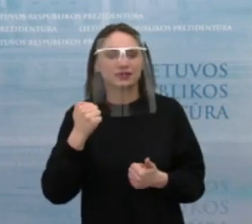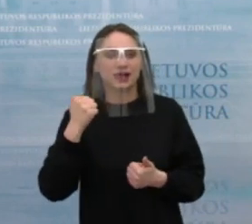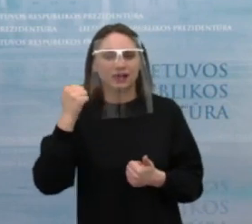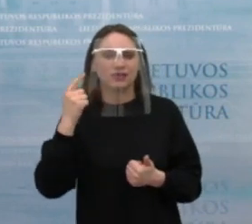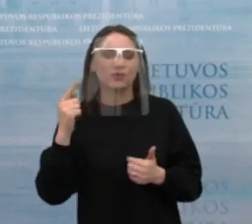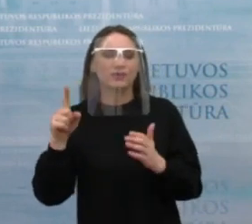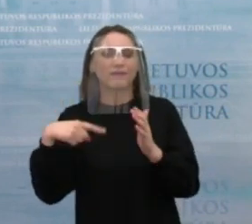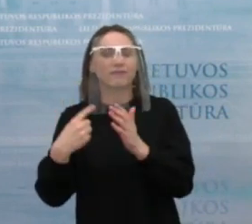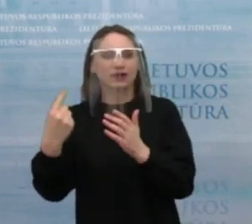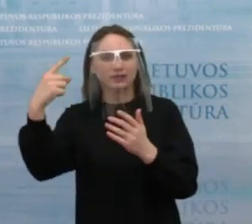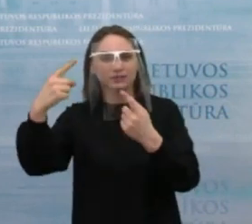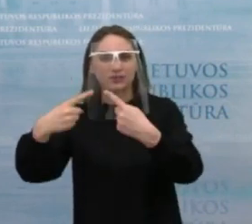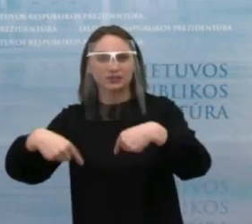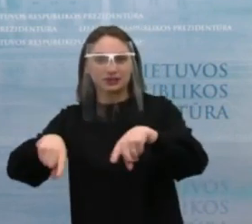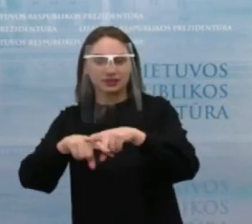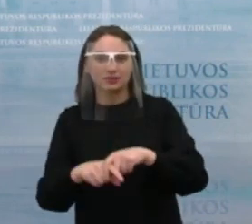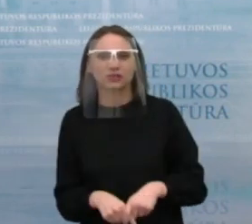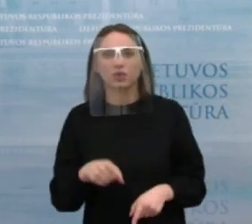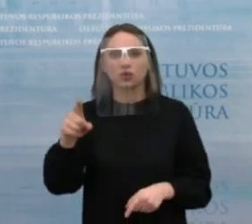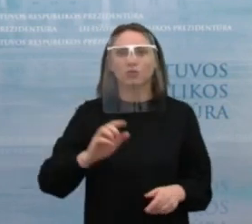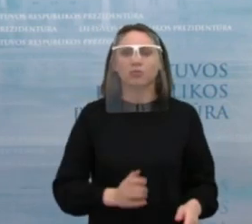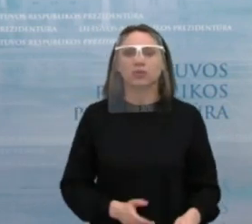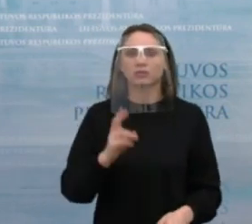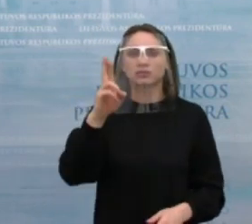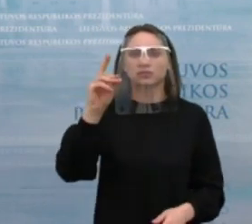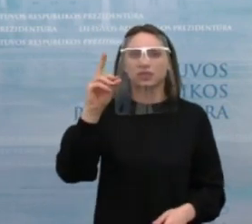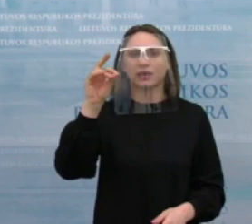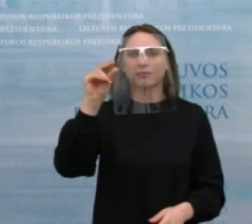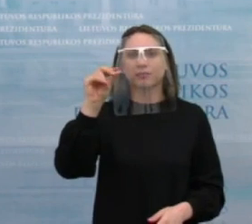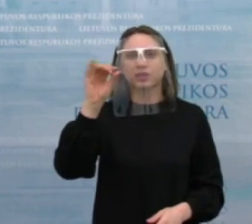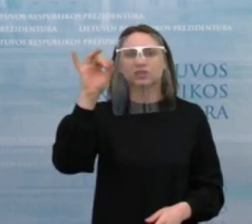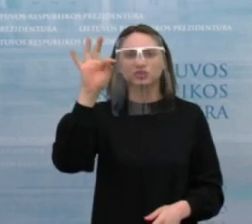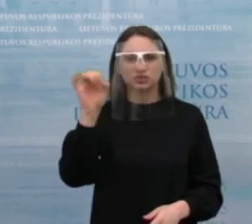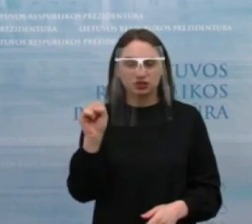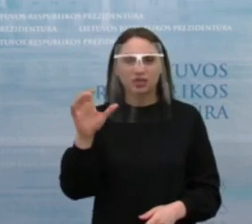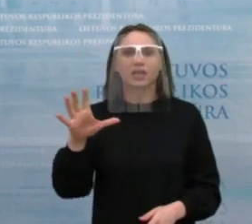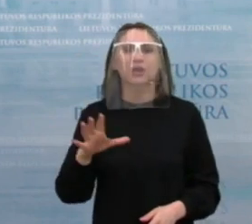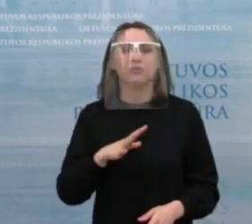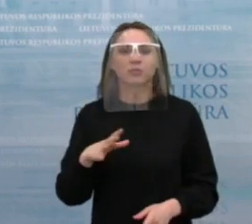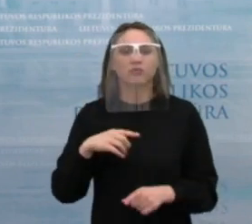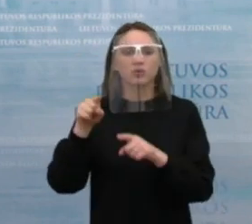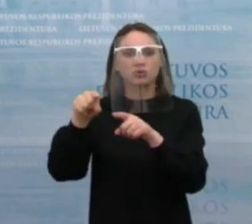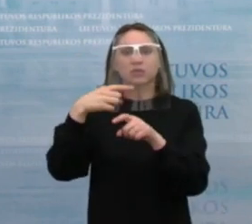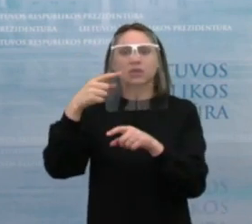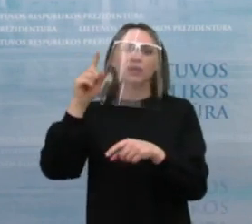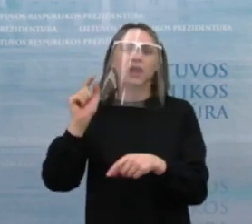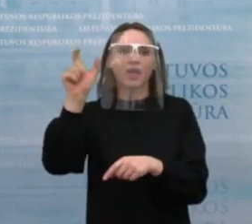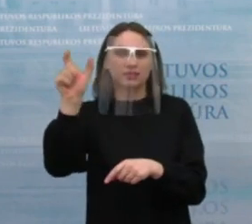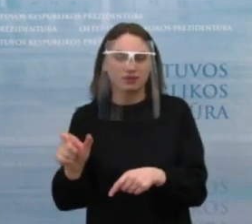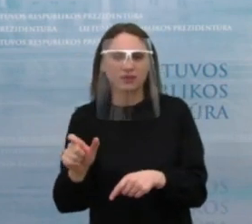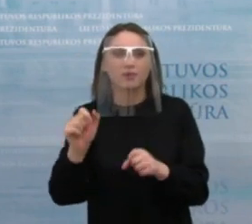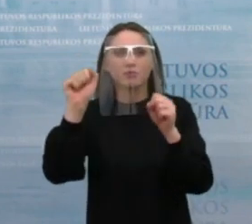siryties. Jūs, ponia Kreipšta, buvote prezidento bent karto paminėtas, kaip galimas kandidatas